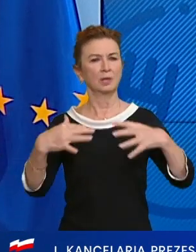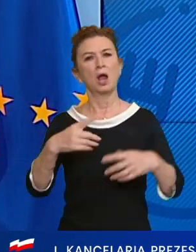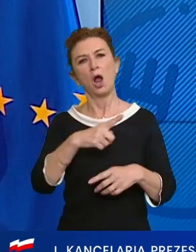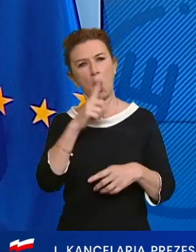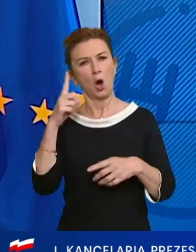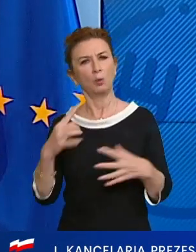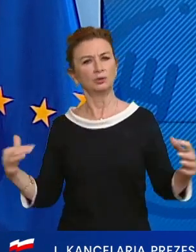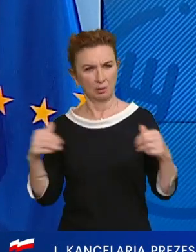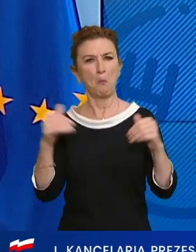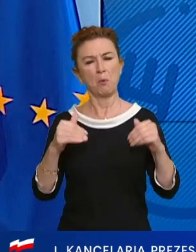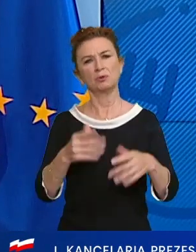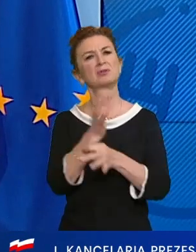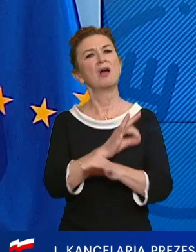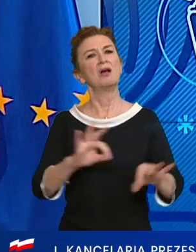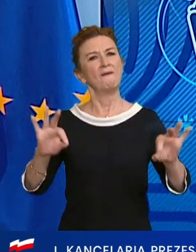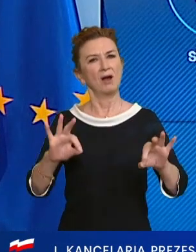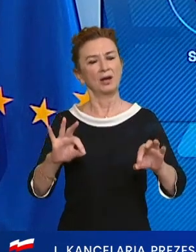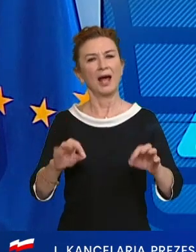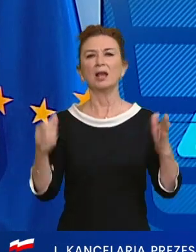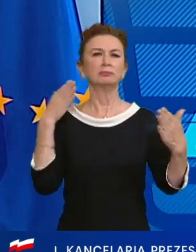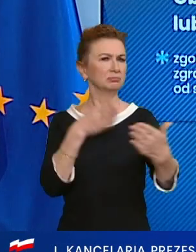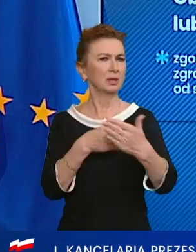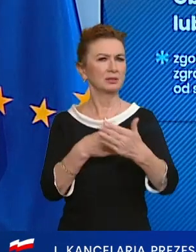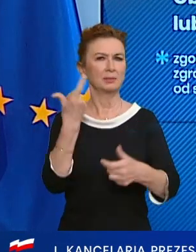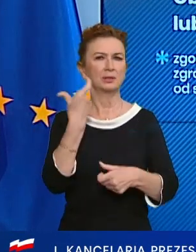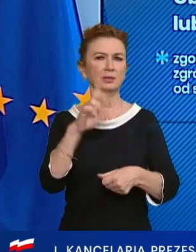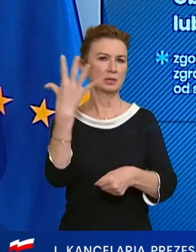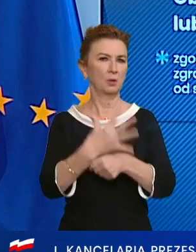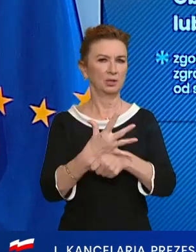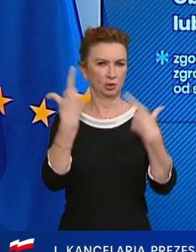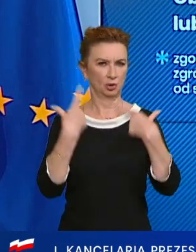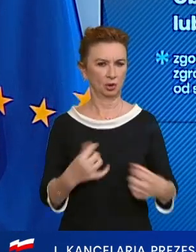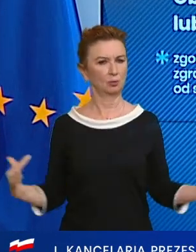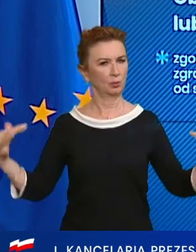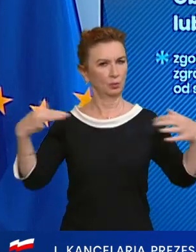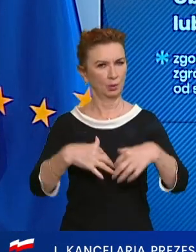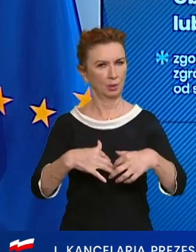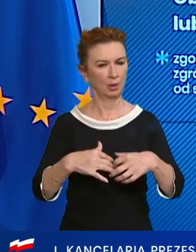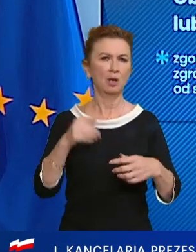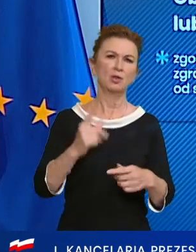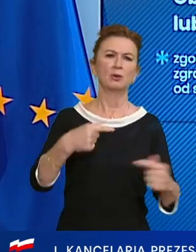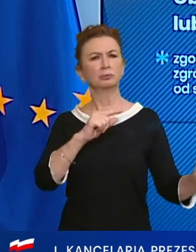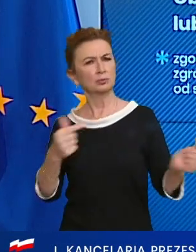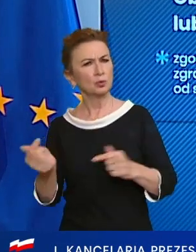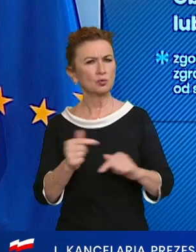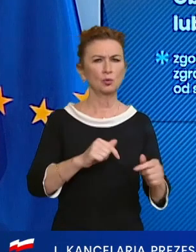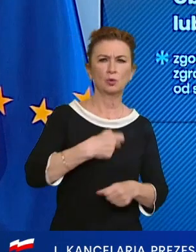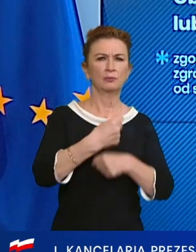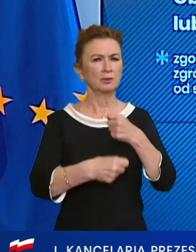swoboda obywatelska, ale do 150 osób. To 150 osób wydyskutowane, wypracowane z wieloma